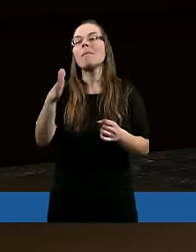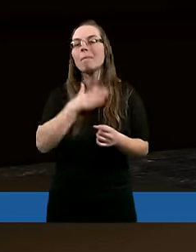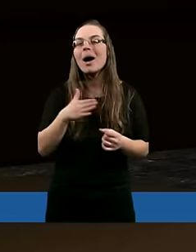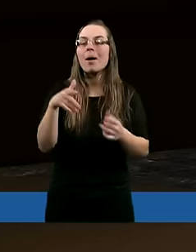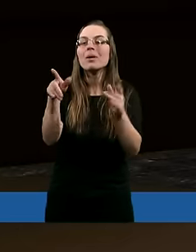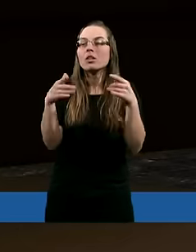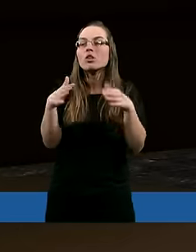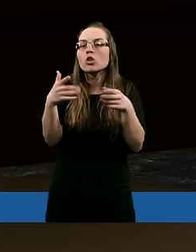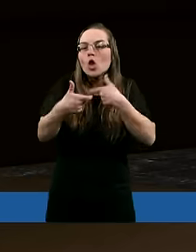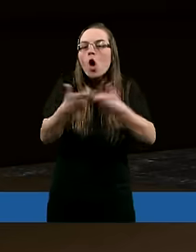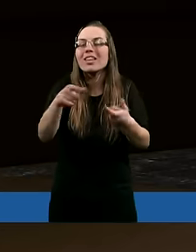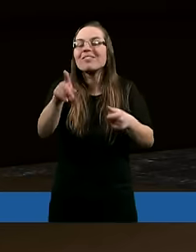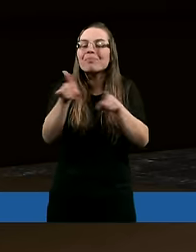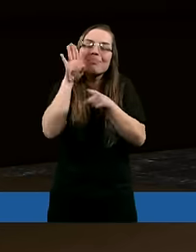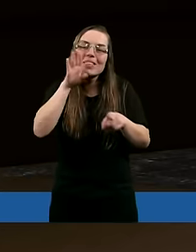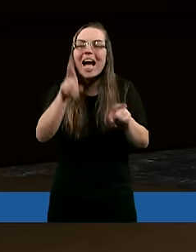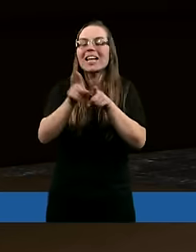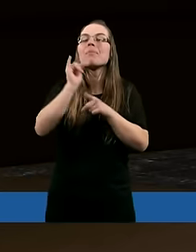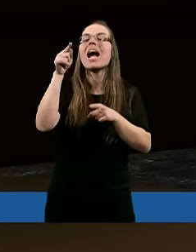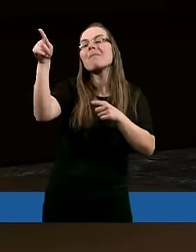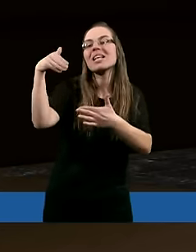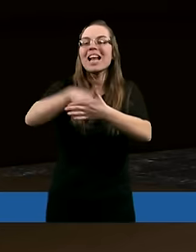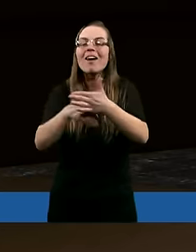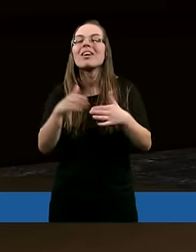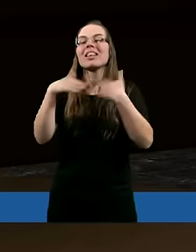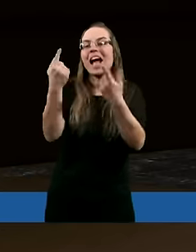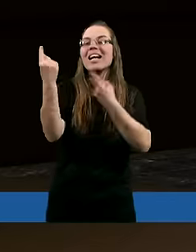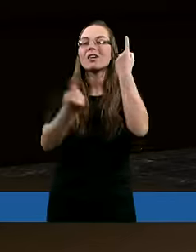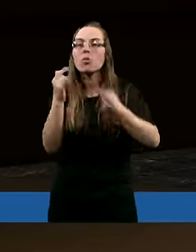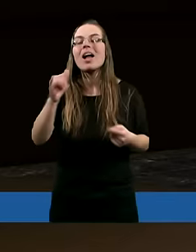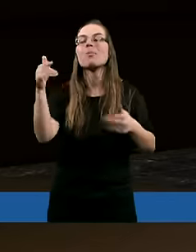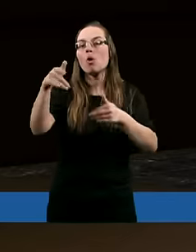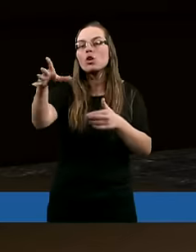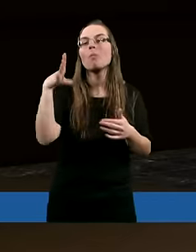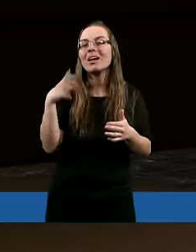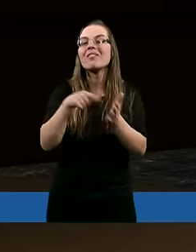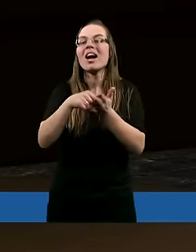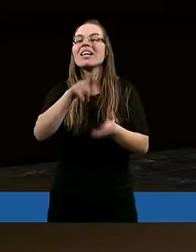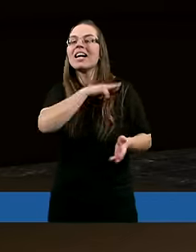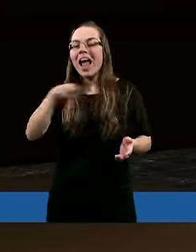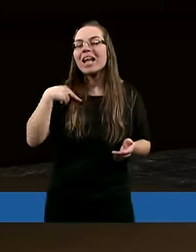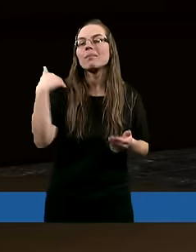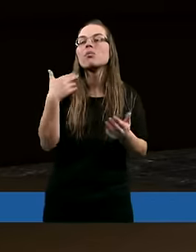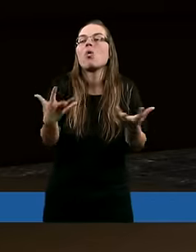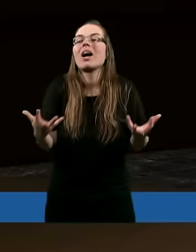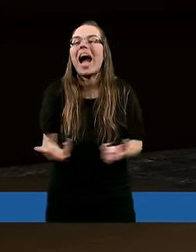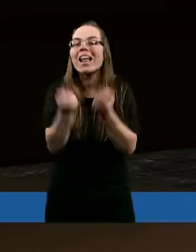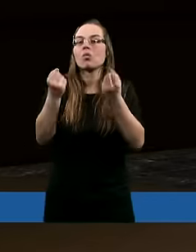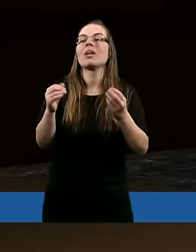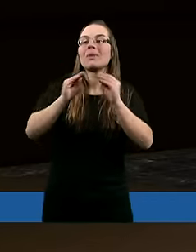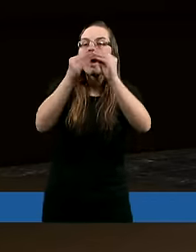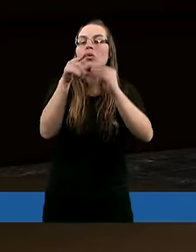mamy patrzeć na Niego, myśleć, co On by zrobił, jak On by się zachował w danej sytuacji. Może to by było dla nas jakimś takim ratunkiem